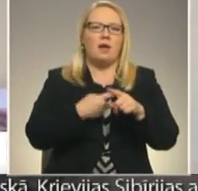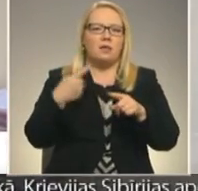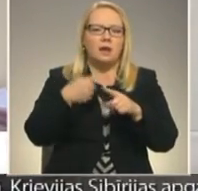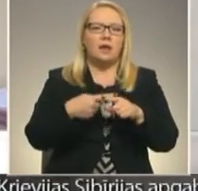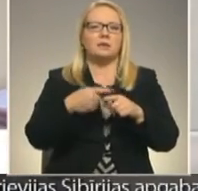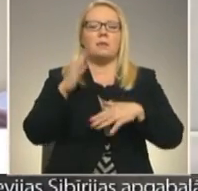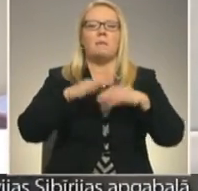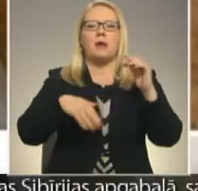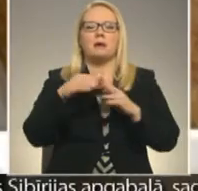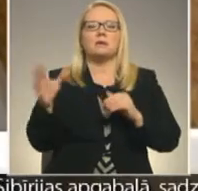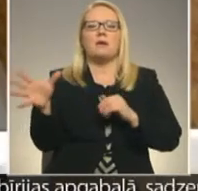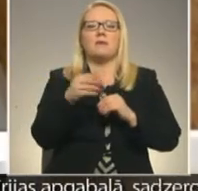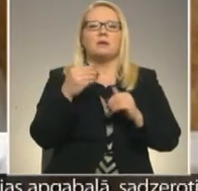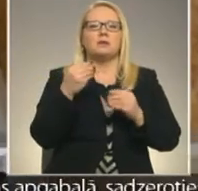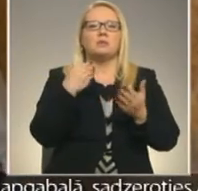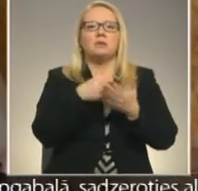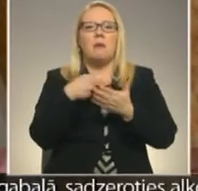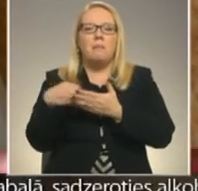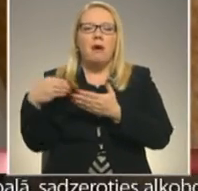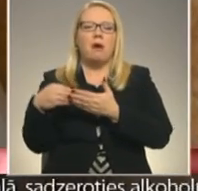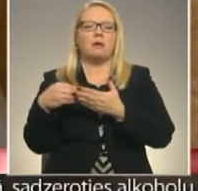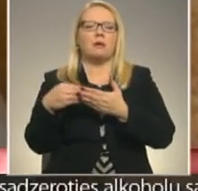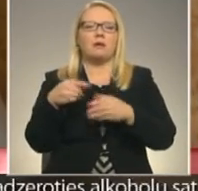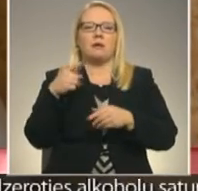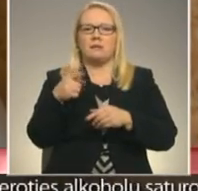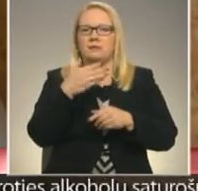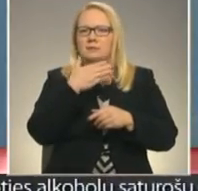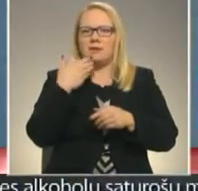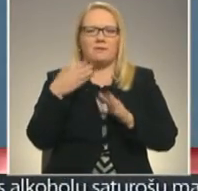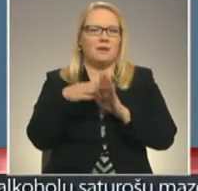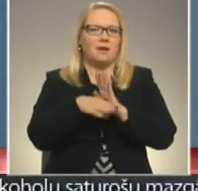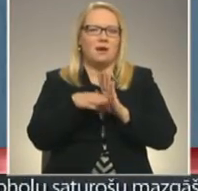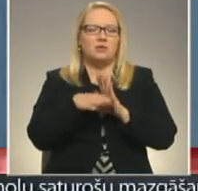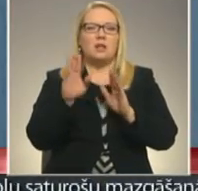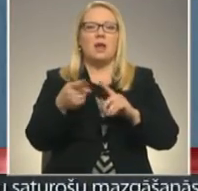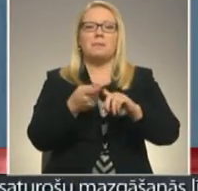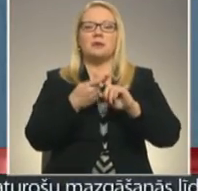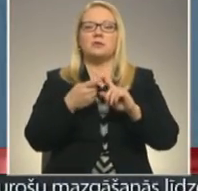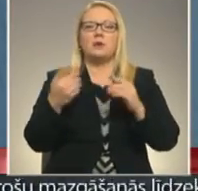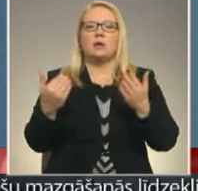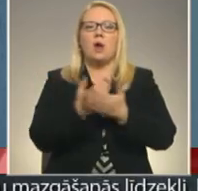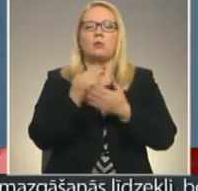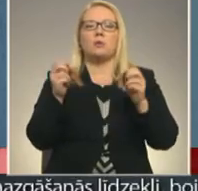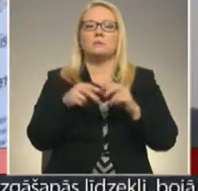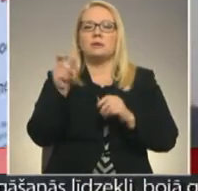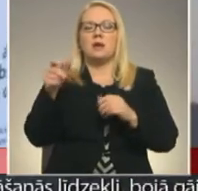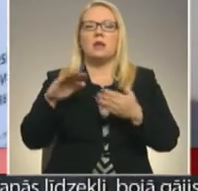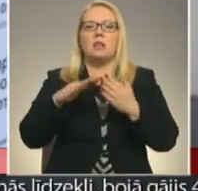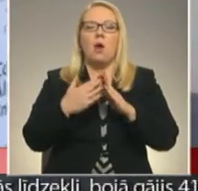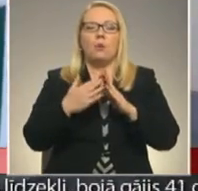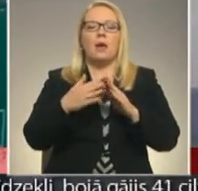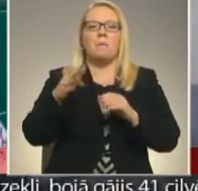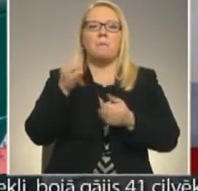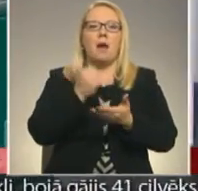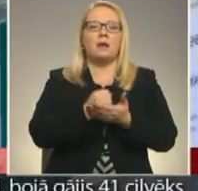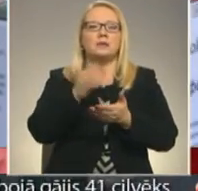praksē visu sapērku, un tā nav tik vienkārši. Lai piesaistītu jauno speciālistu laukiem, pagasta pārvalda